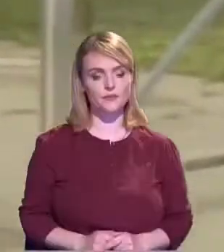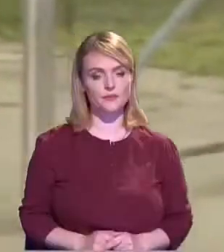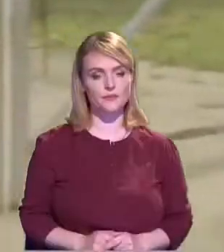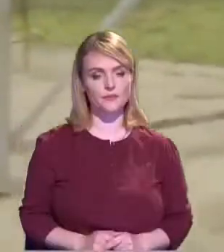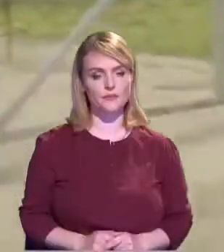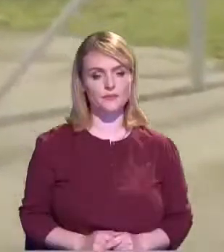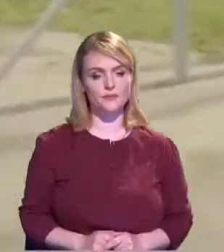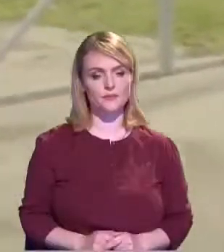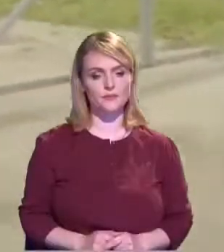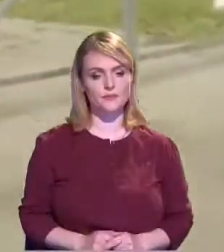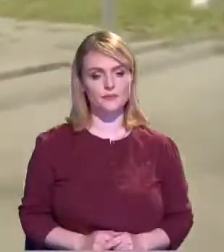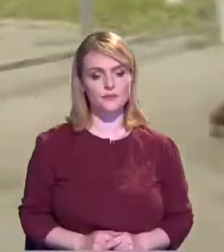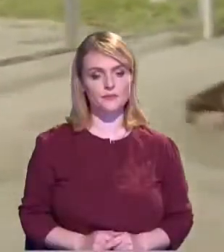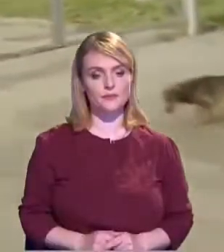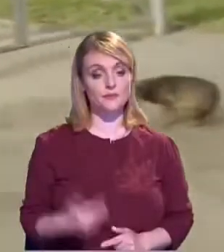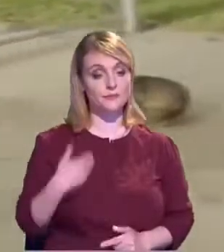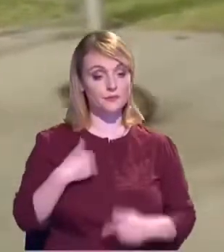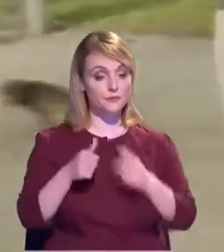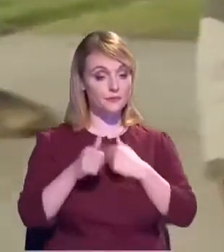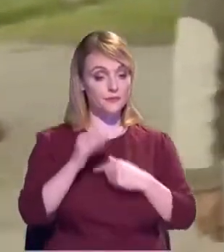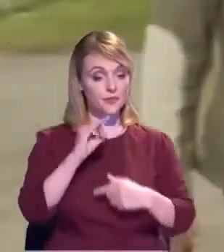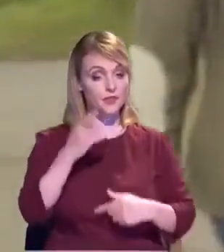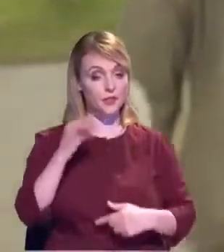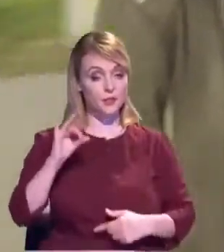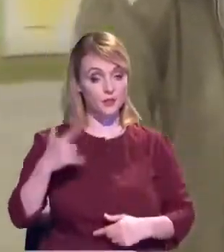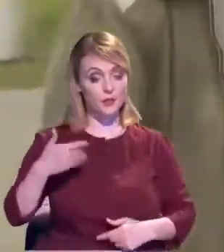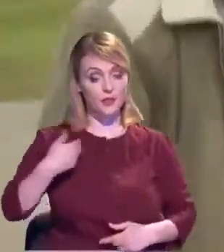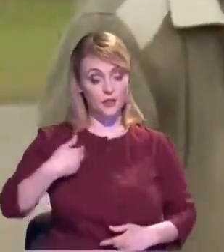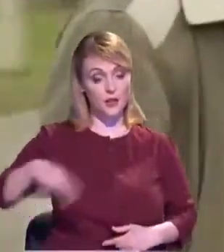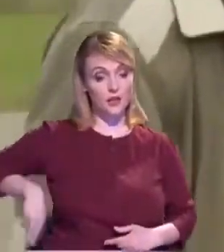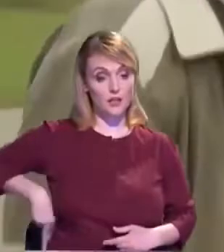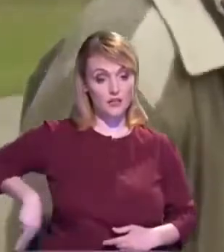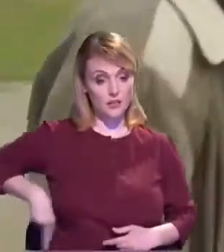Să vă pentru vizionare.